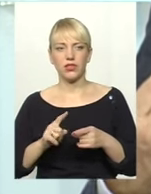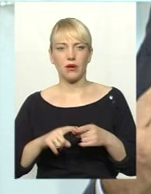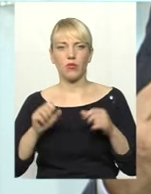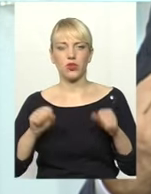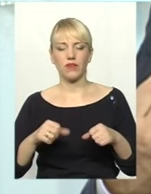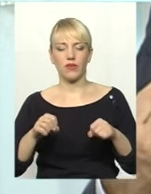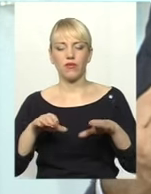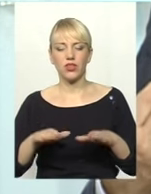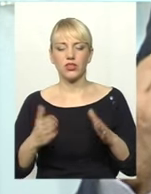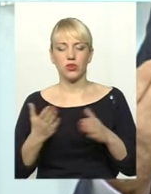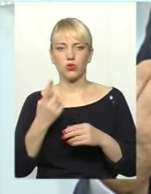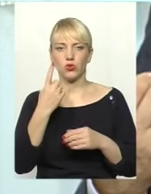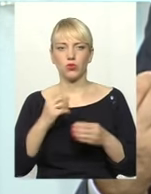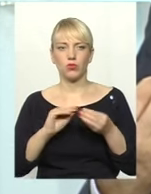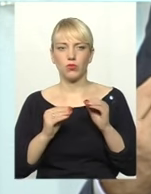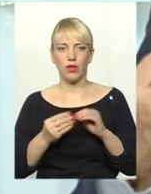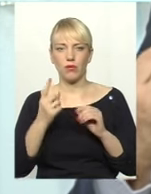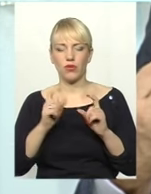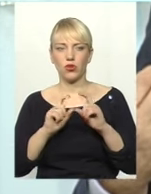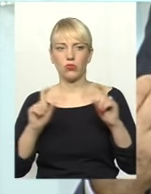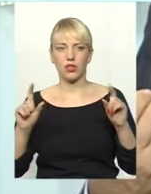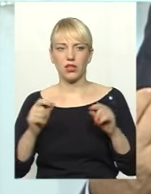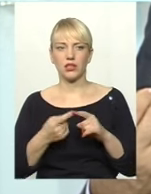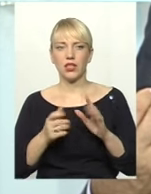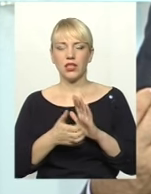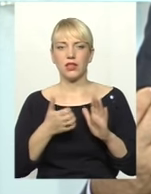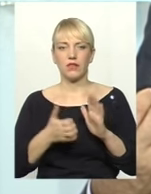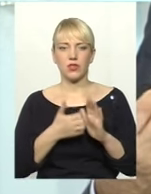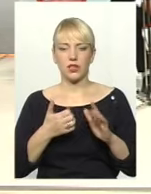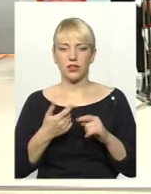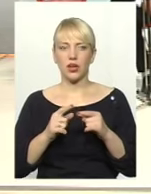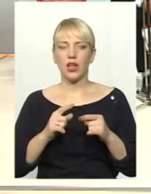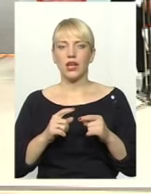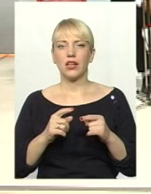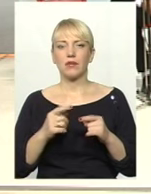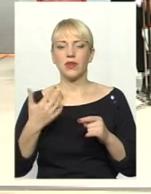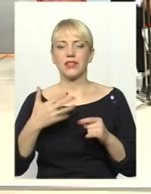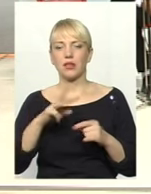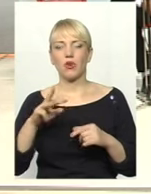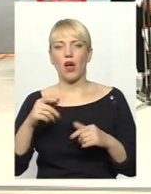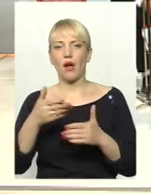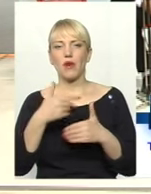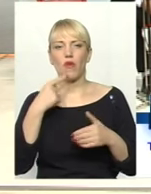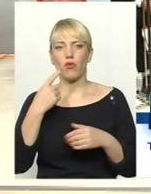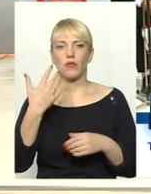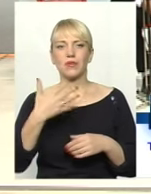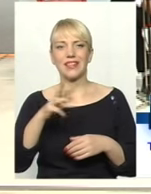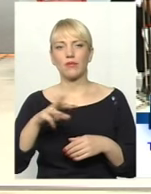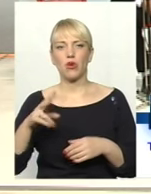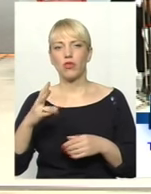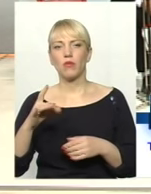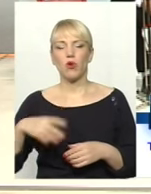можливо вирішити якусь проблему, в одному закладі недостатньо коштів 50 мільйонів. А ми говоримо про всю область, де проживає 1,3